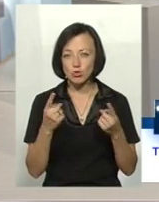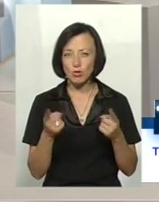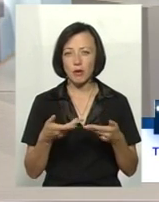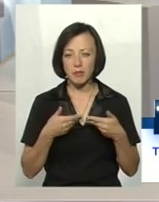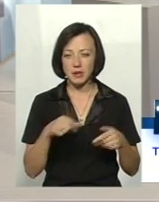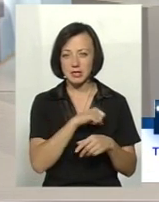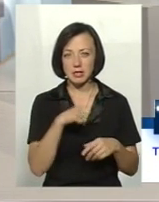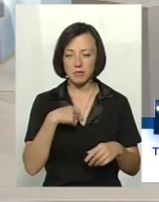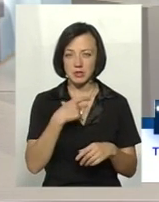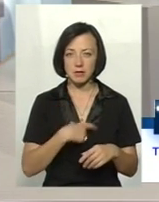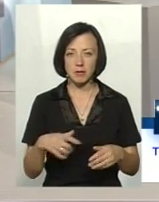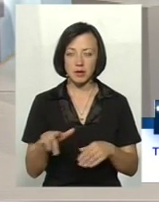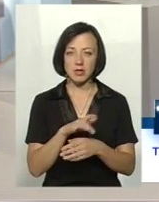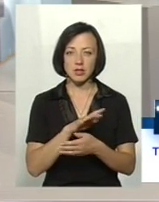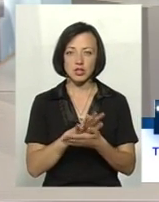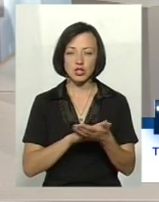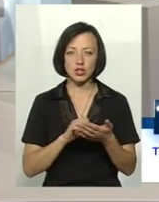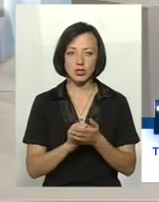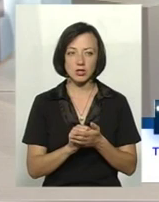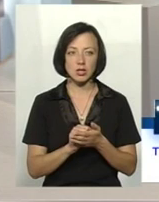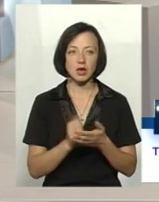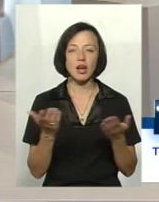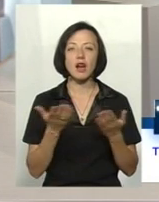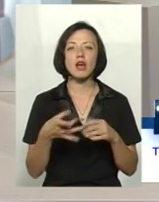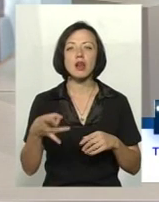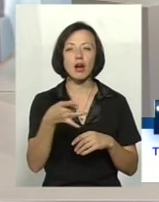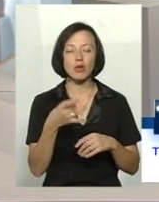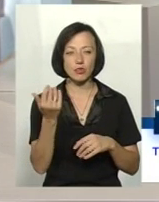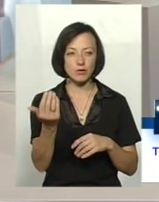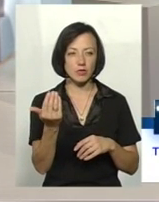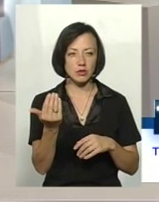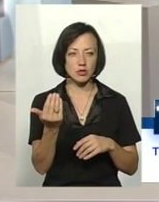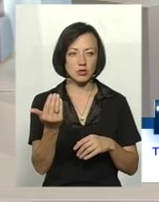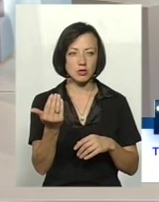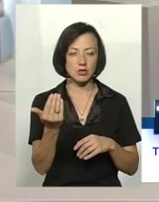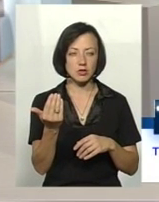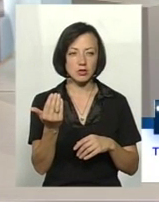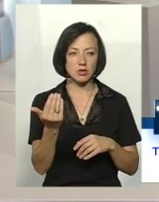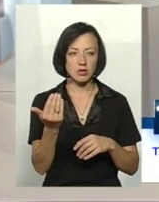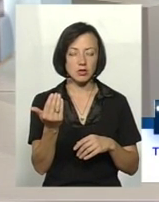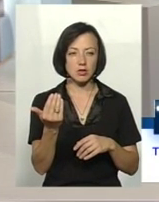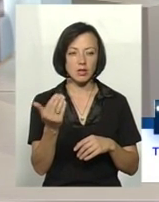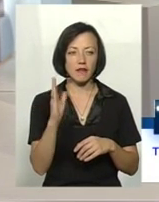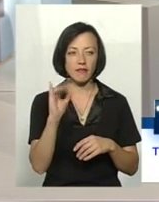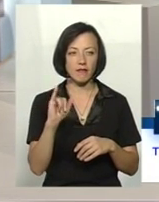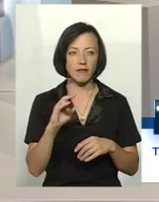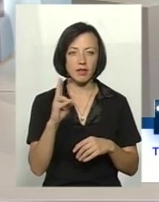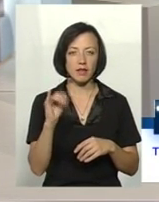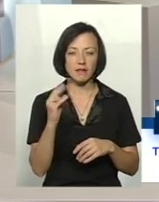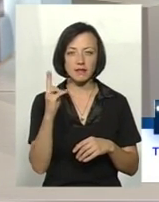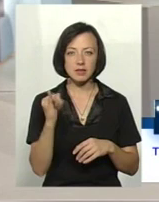самі себе воністажаємо? Скажіть, будь ласка. Скажіть, будь ласка, який район, якщо не складе? Це Віньковецький,